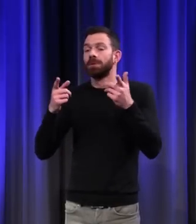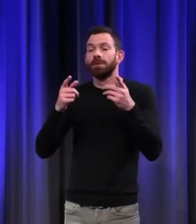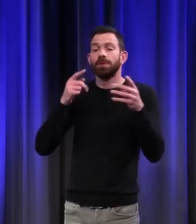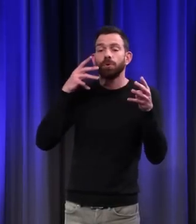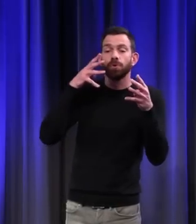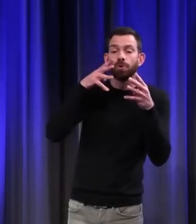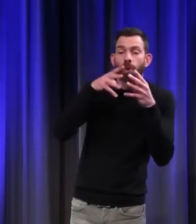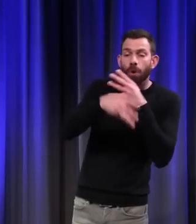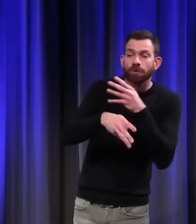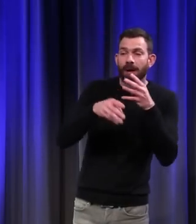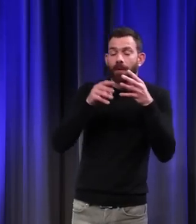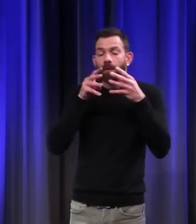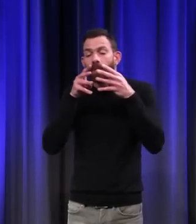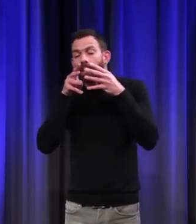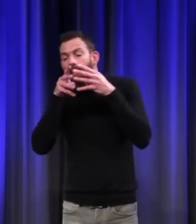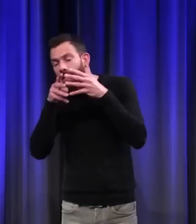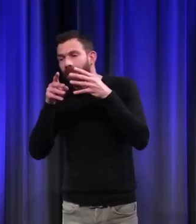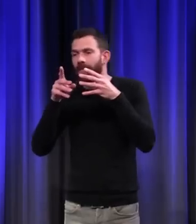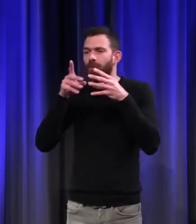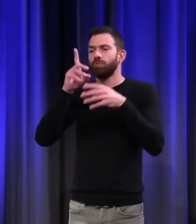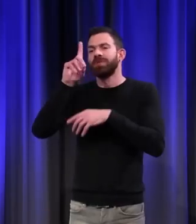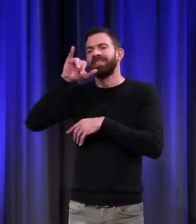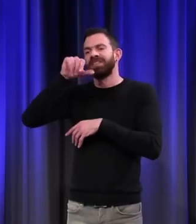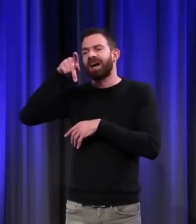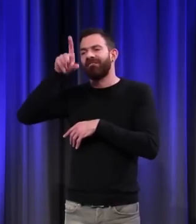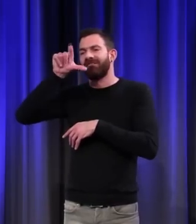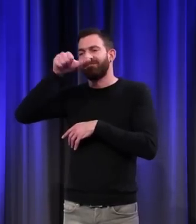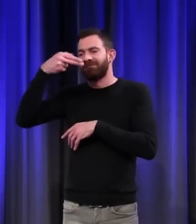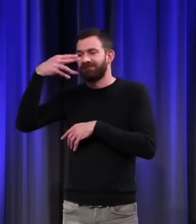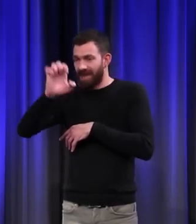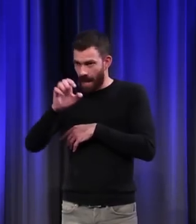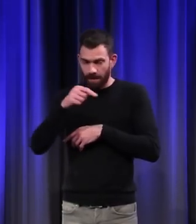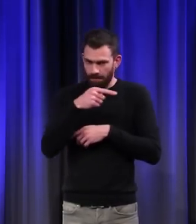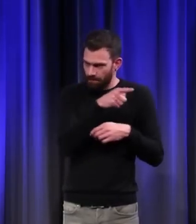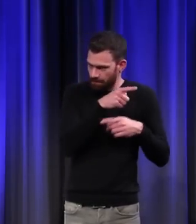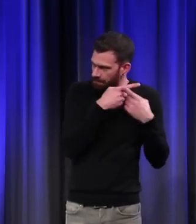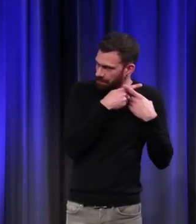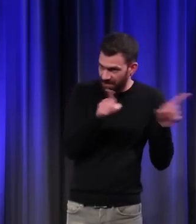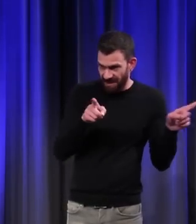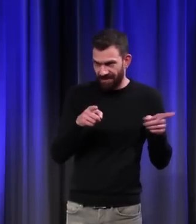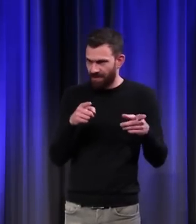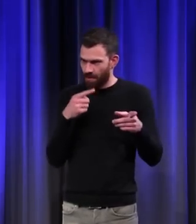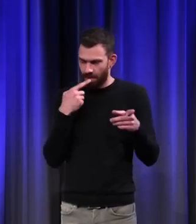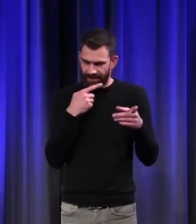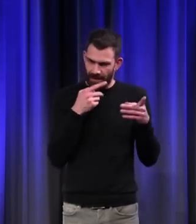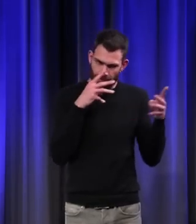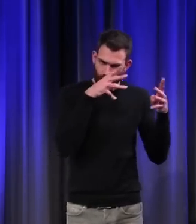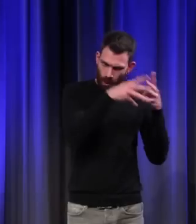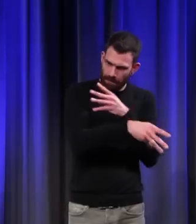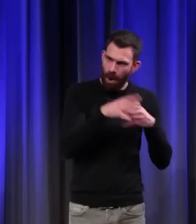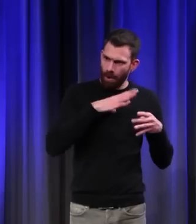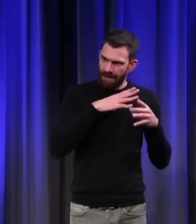transparent, translucide et diaphane, ce n'est pas du tout la même chose. Il y des qualités de transparence avec un lexique précis.